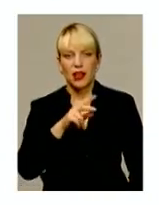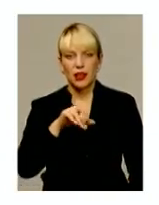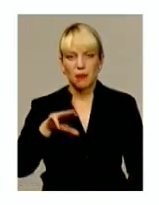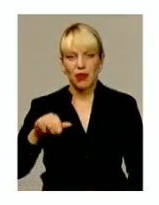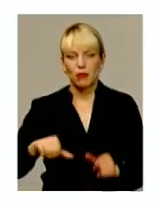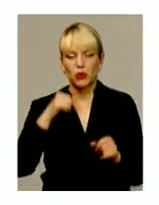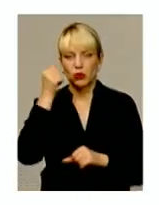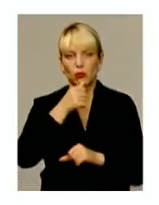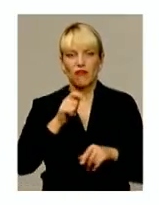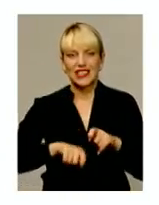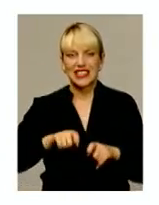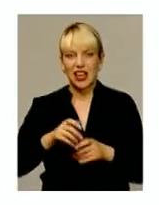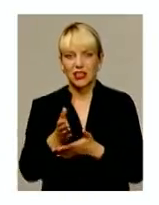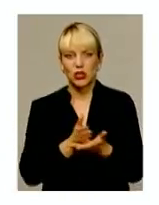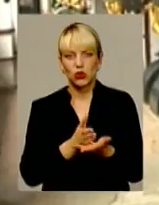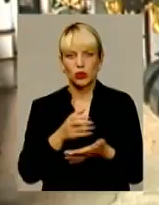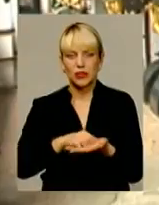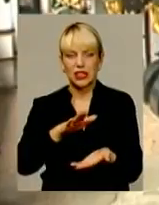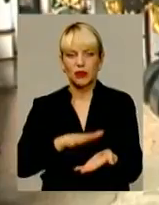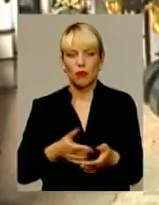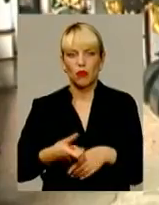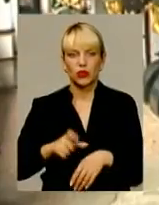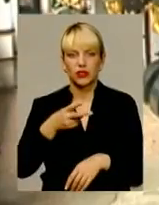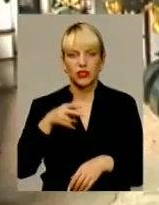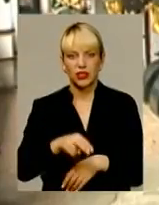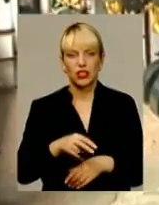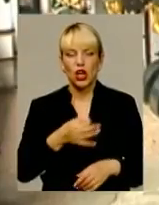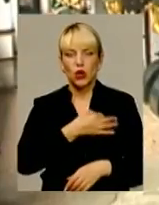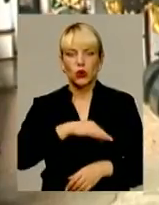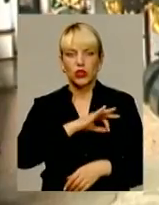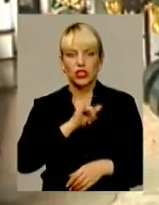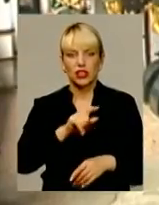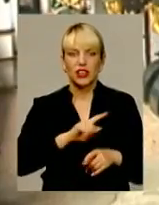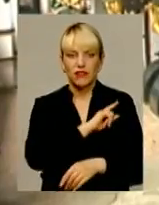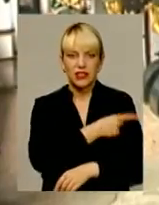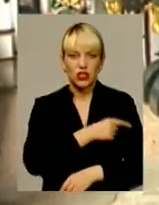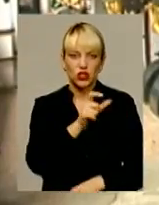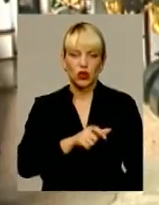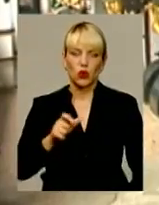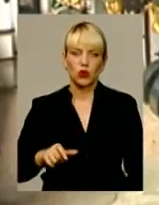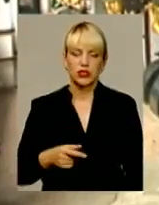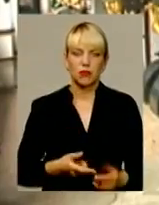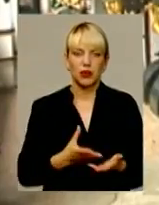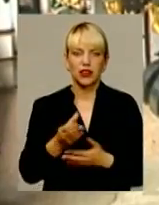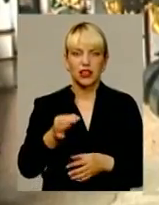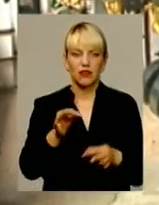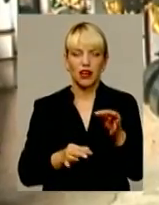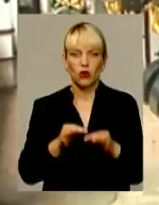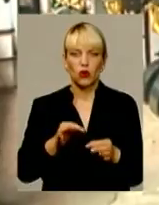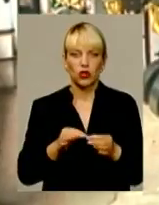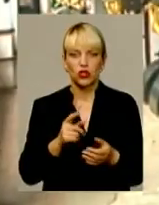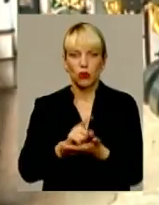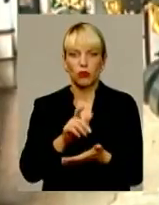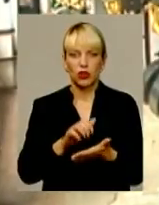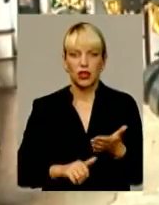У фіскальній службі краю зареєстровано понад 2 тисячі юридичних та фізичних осіб – платників екологічного податку.